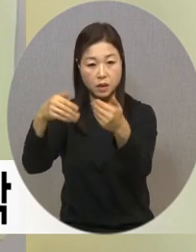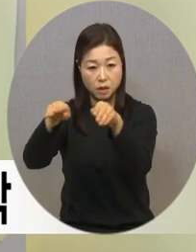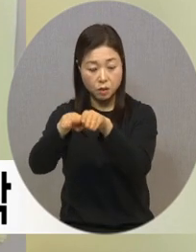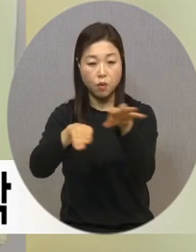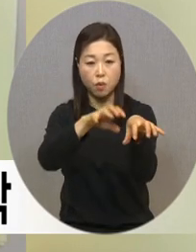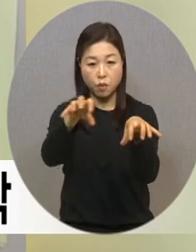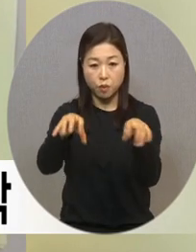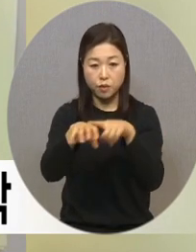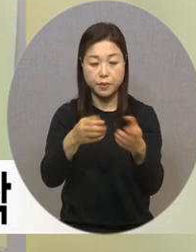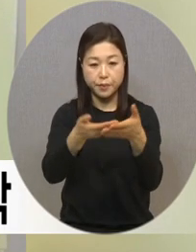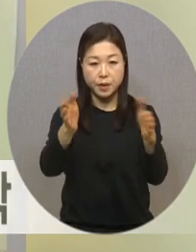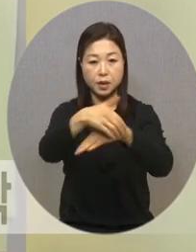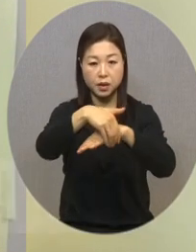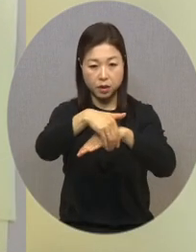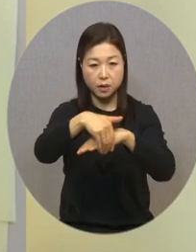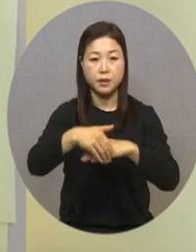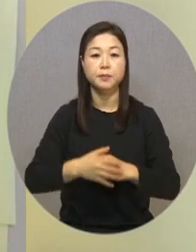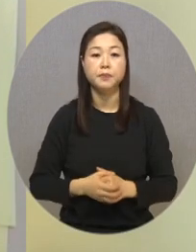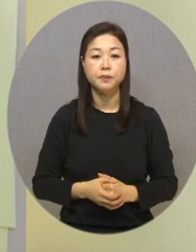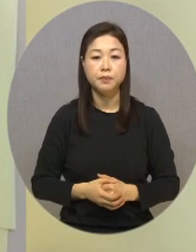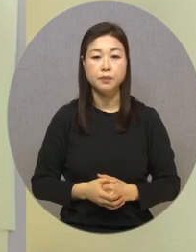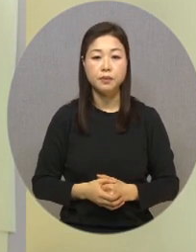유관기관에 보급할 예정입니다. 자막 제공 및 자막 및 및 포함하고